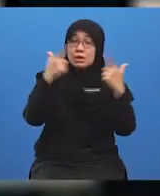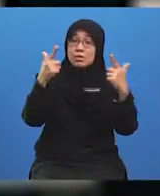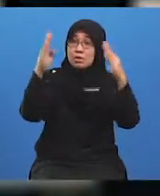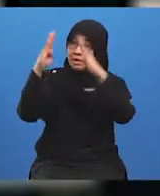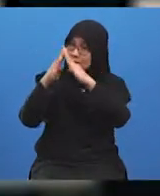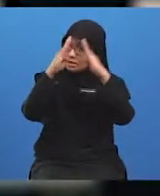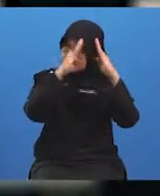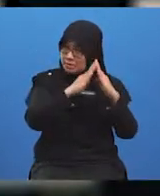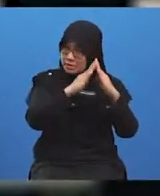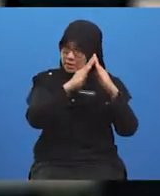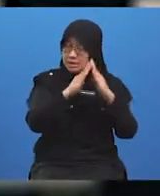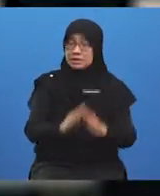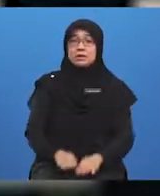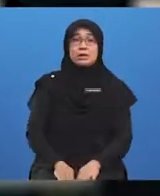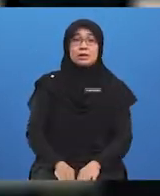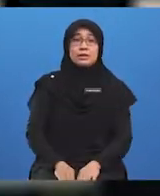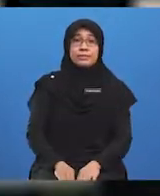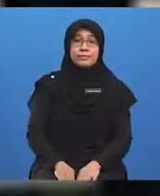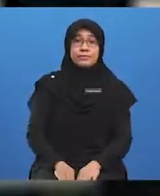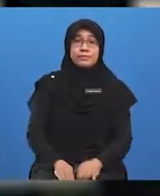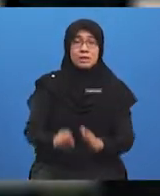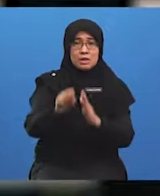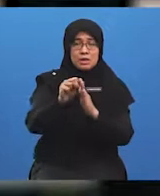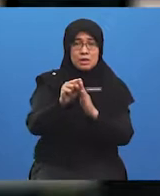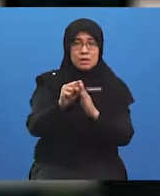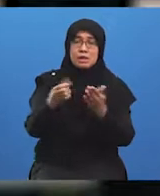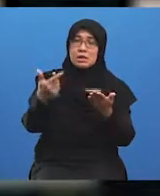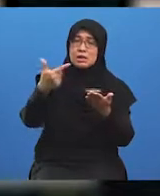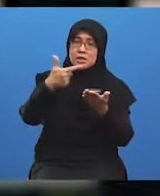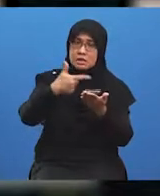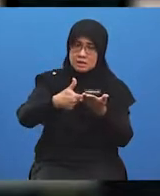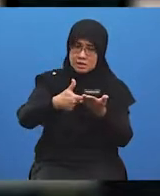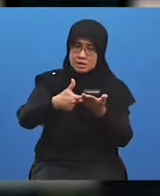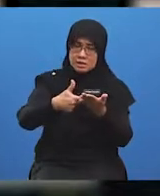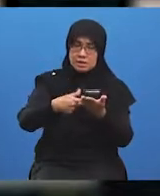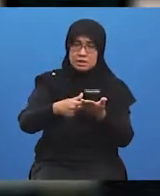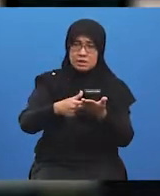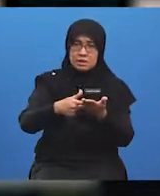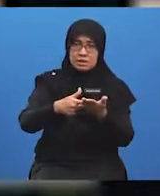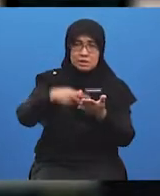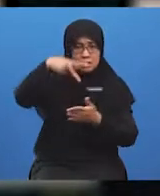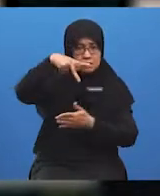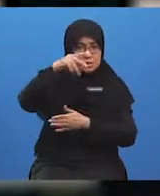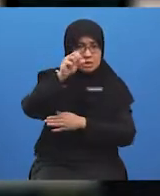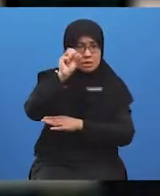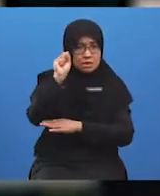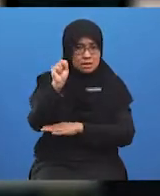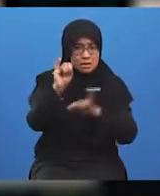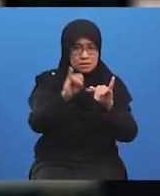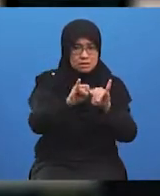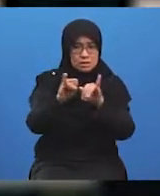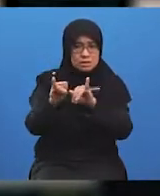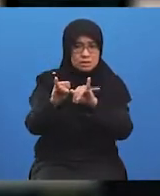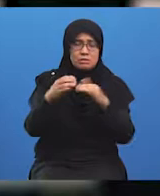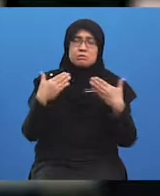Pelajar-pelajar sekalian, selain daripada sumbangan PKS kepada negara, PKS juga menghadapi